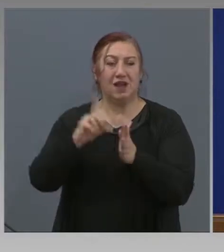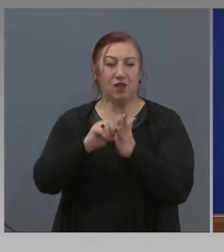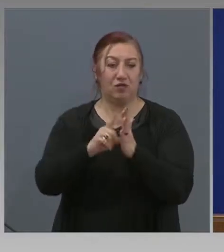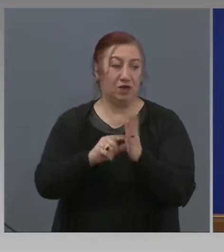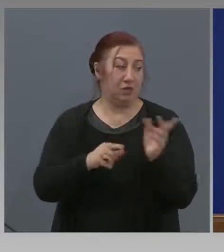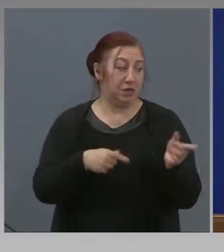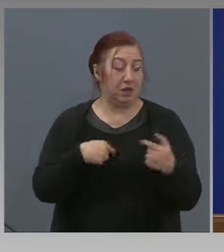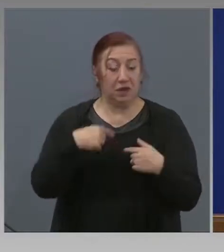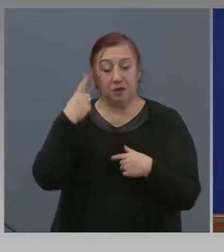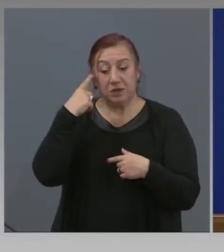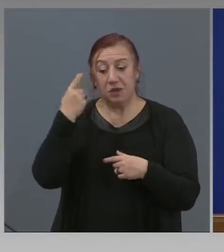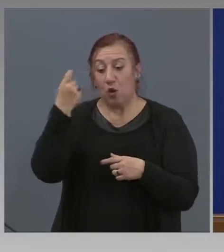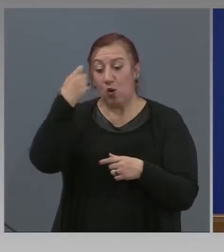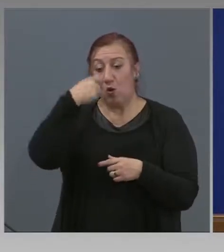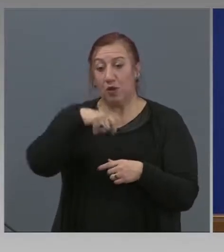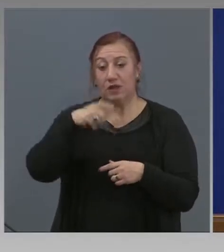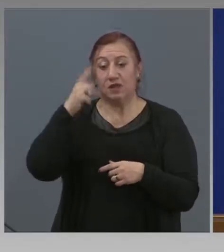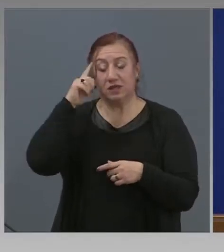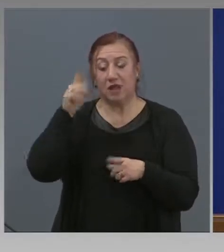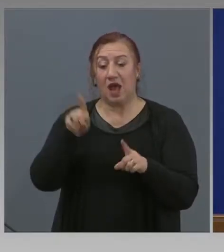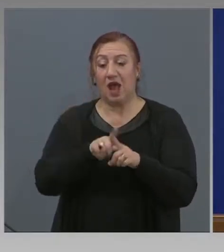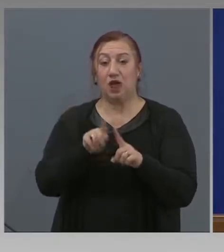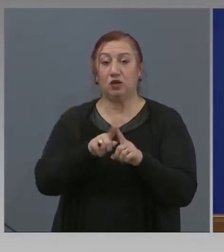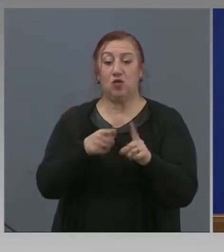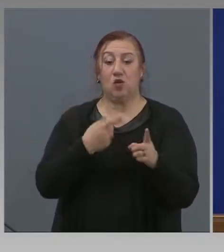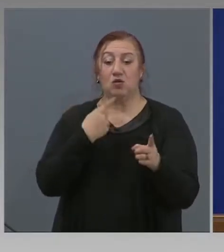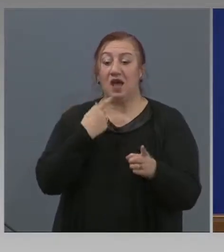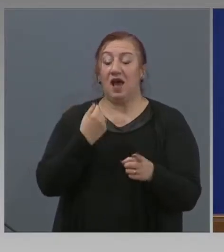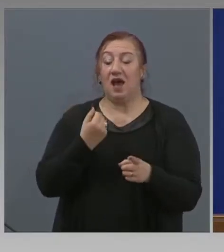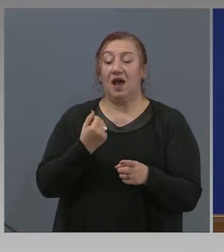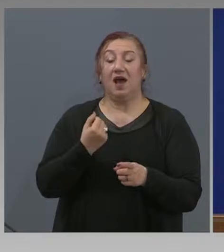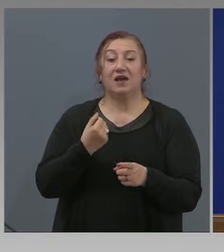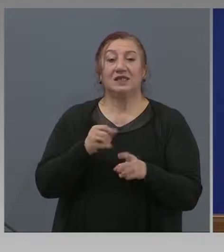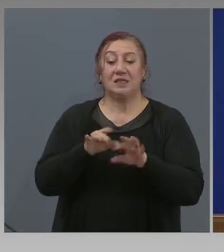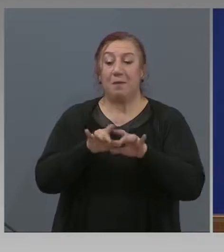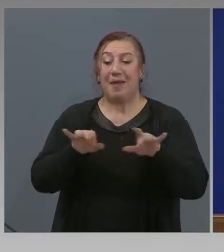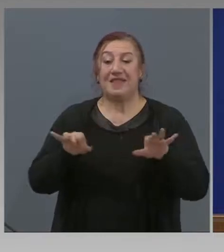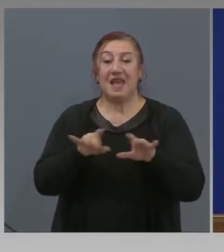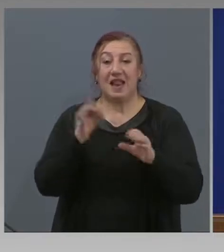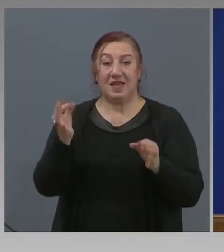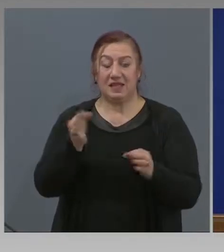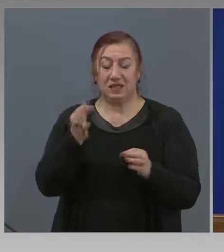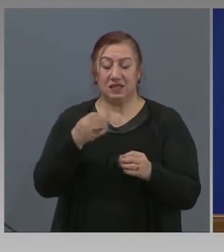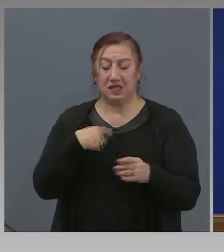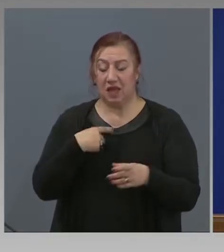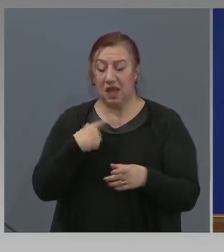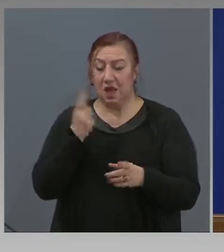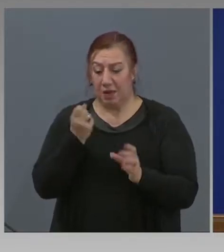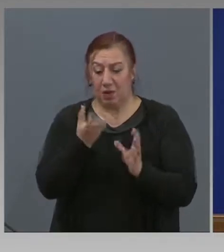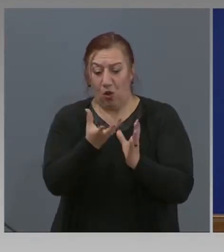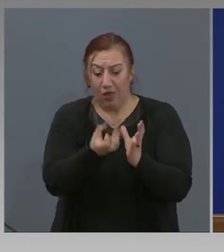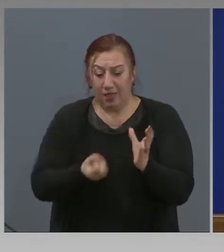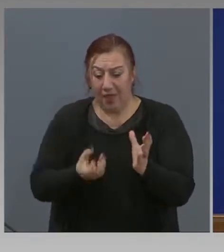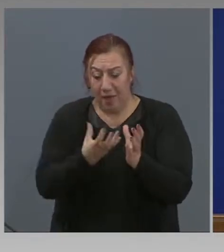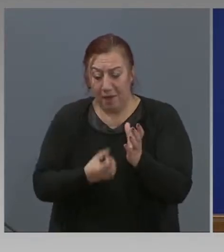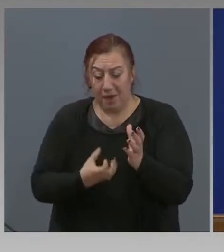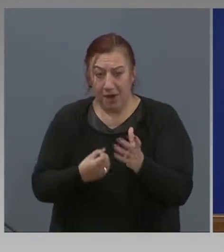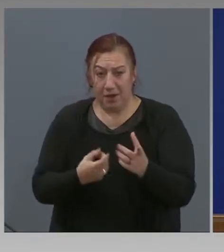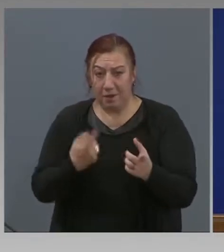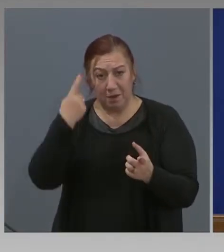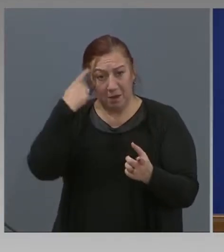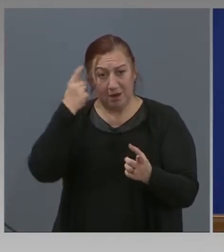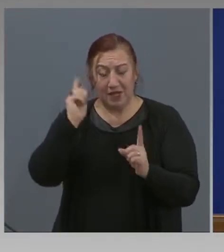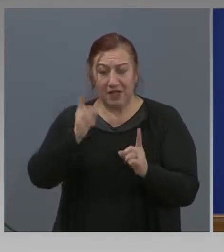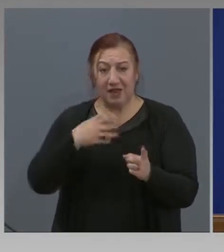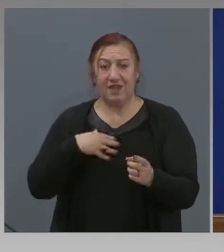на ниво изискване като зайти специалисти и не е проблем те да се усвоят бързо. Да берем реколтата, мислите ли, че